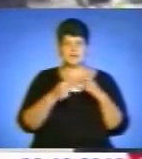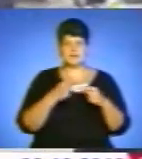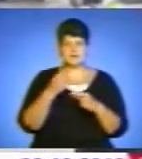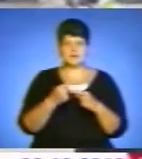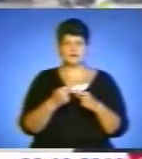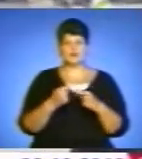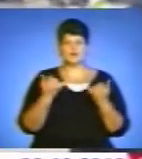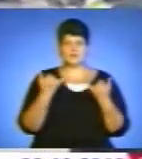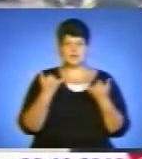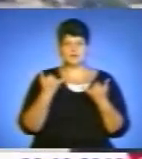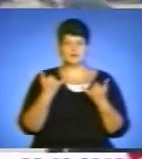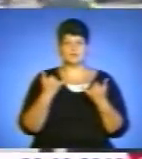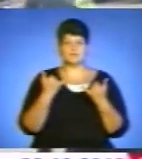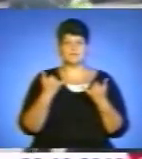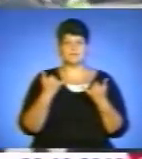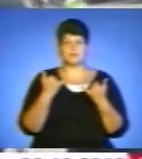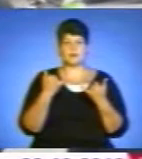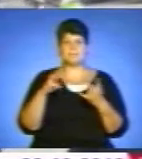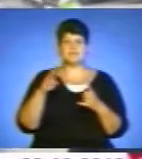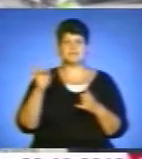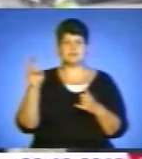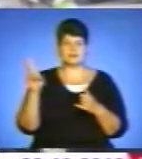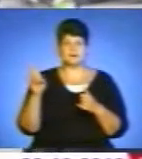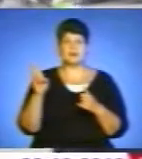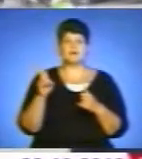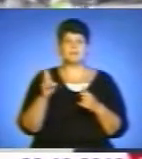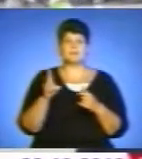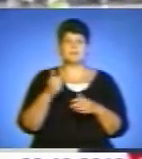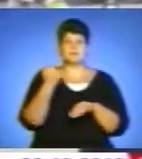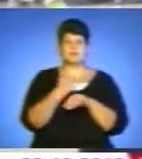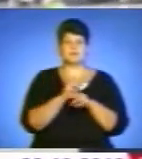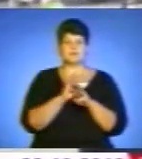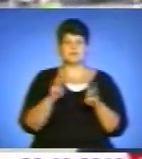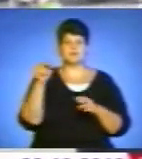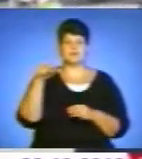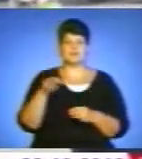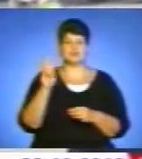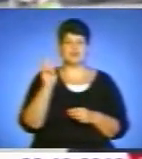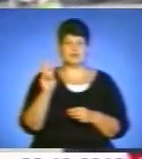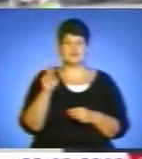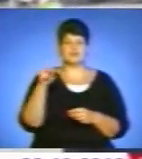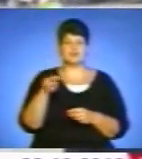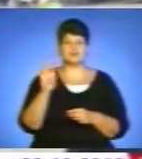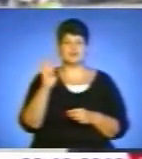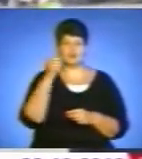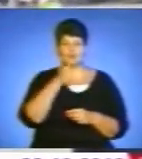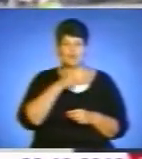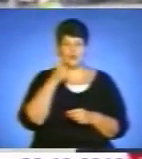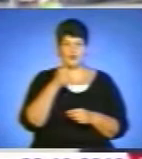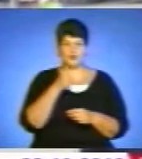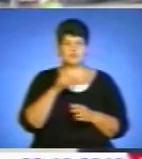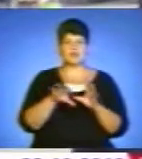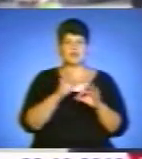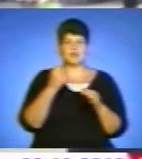З приходом Віктора Федоровича, прем'єр-міністром 2003-2004 році, і знову таки з